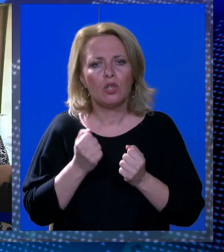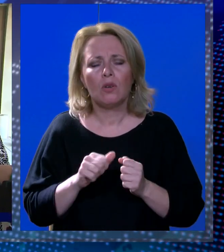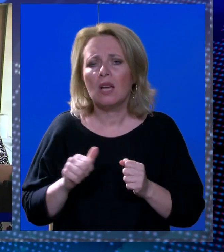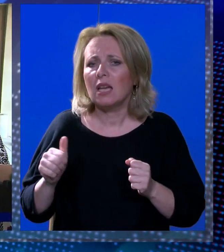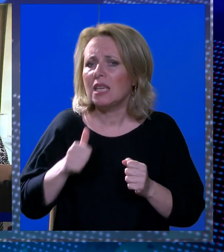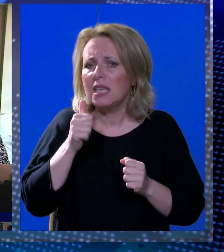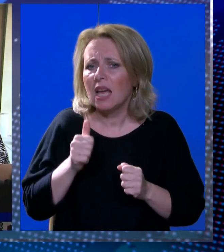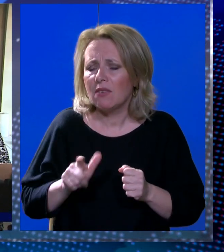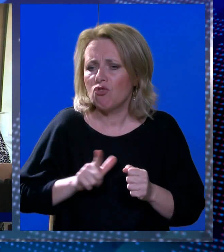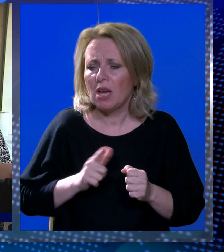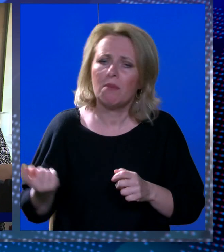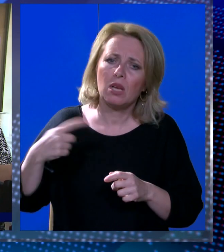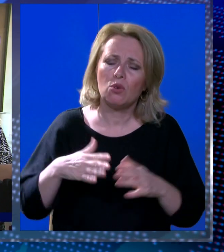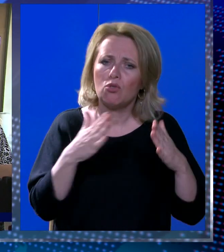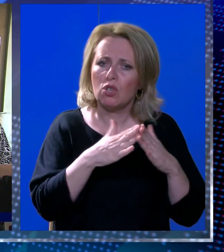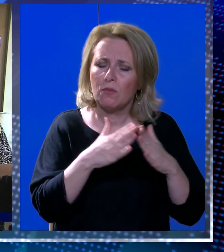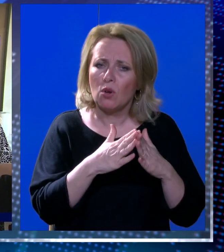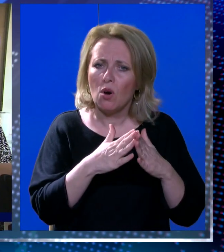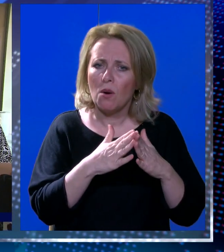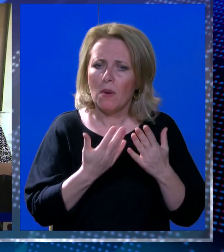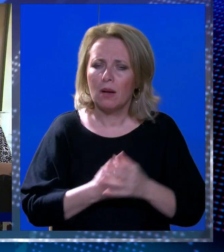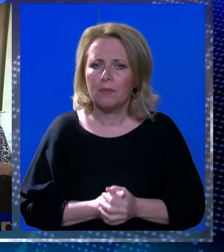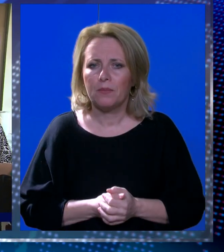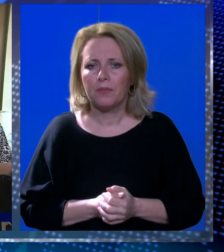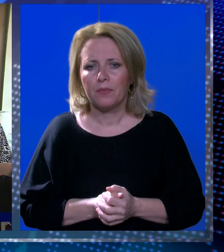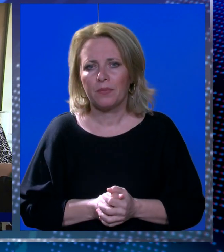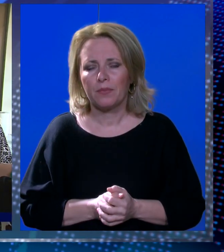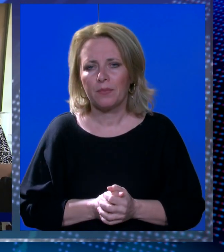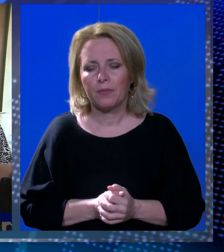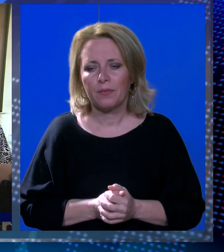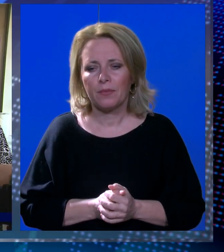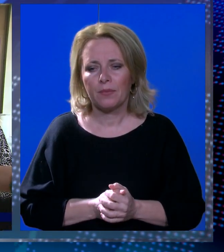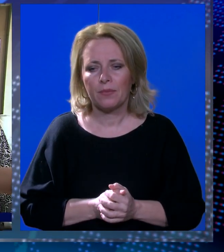jedlado čekam doći doma i počnu na grobnem ove davoru.